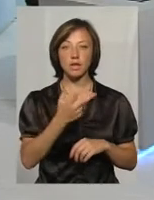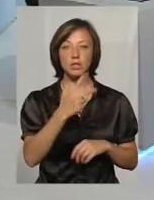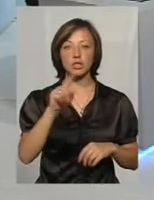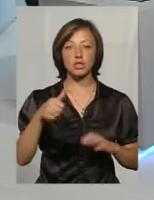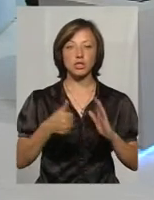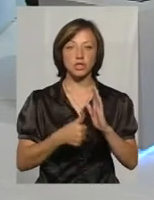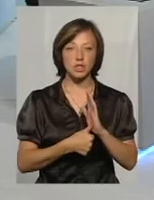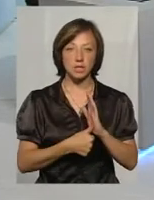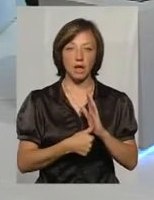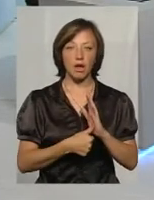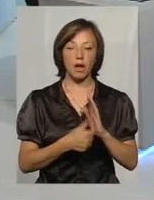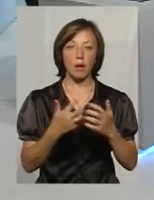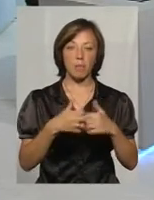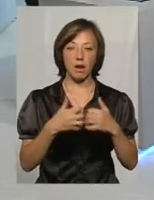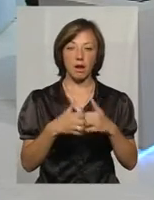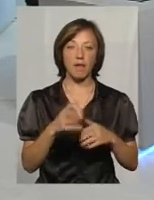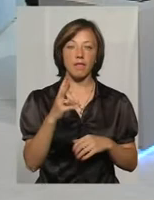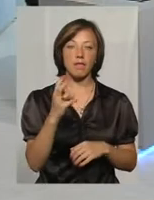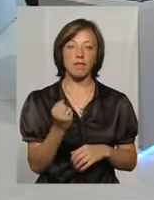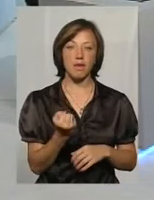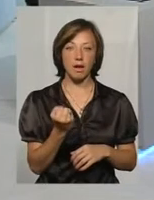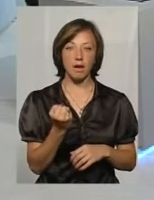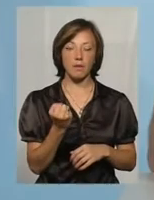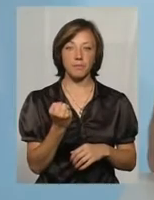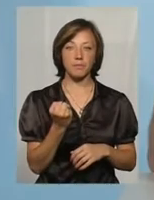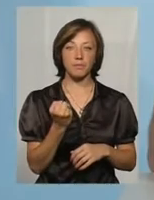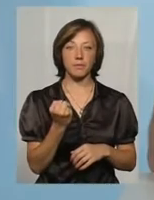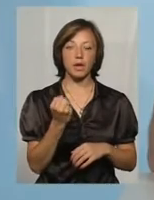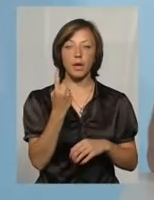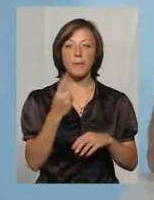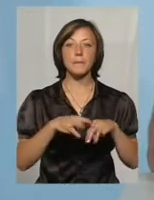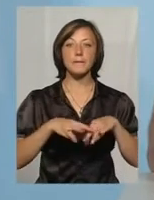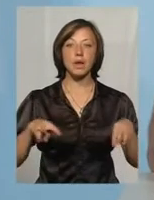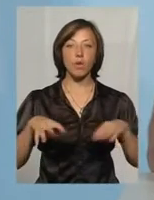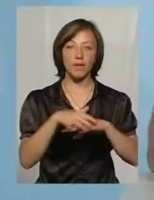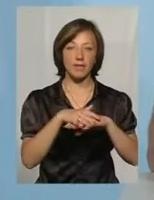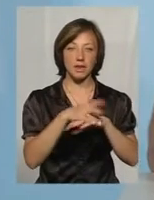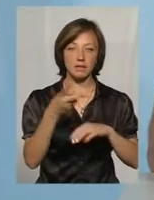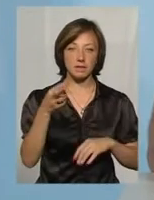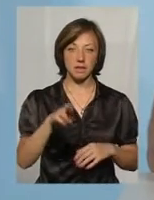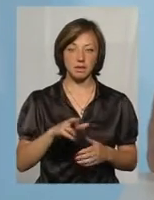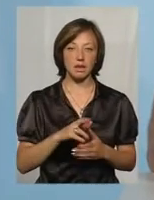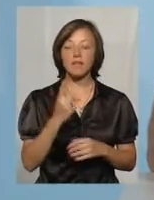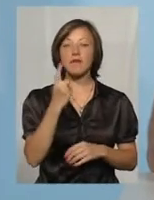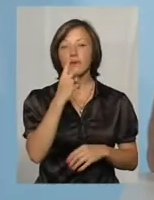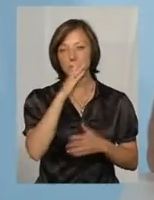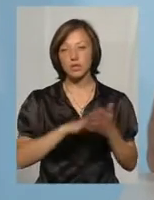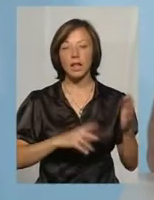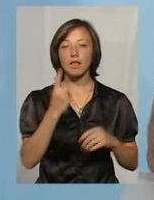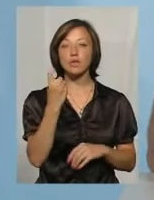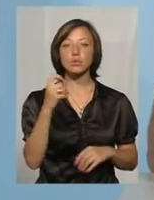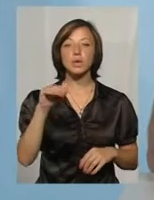,6 апарати на 100 тисяч населення.